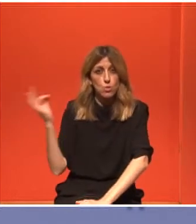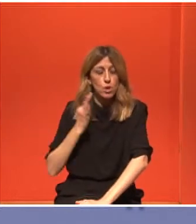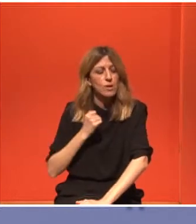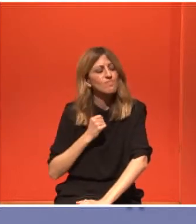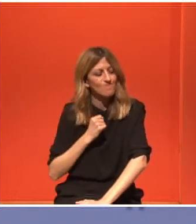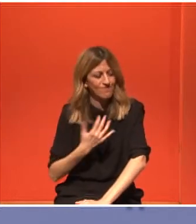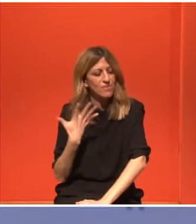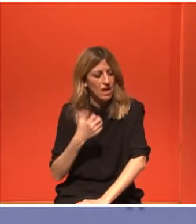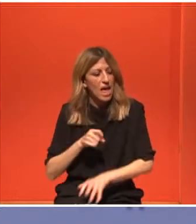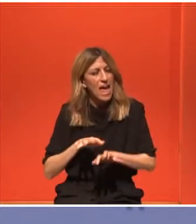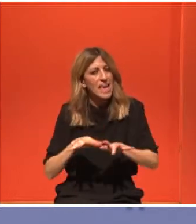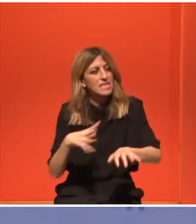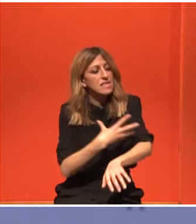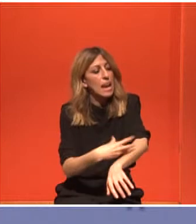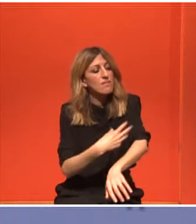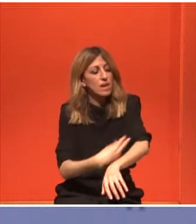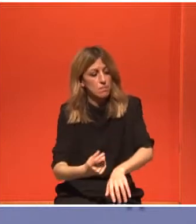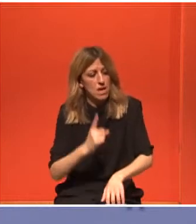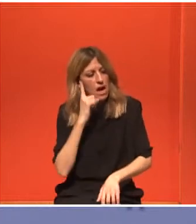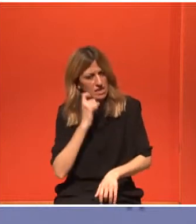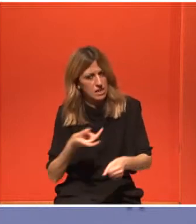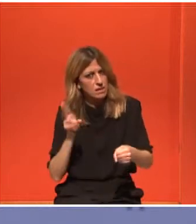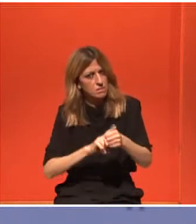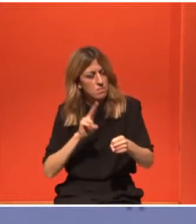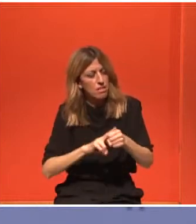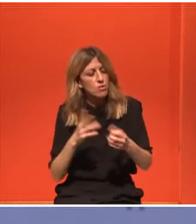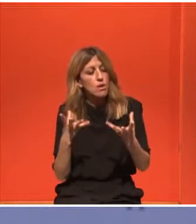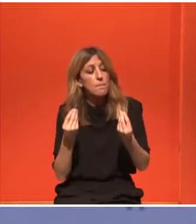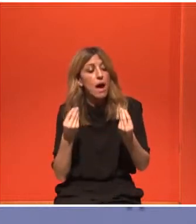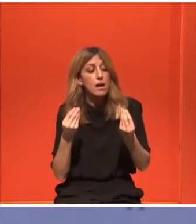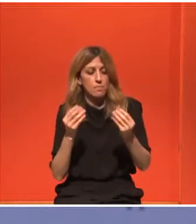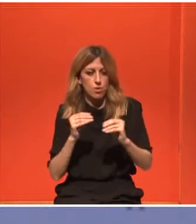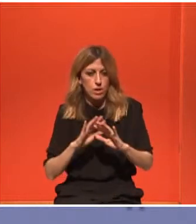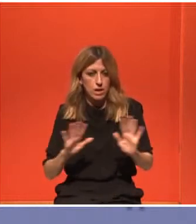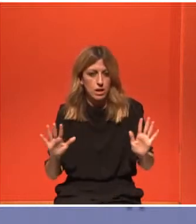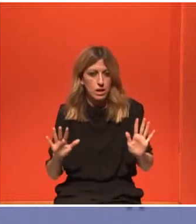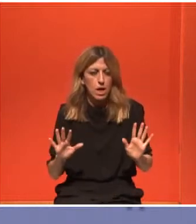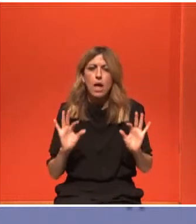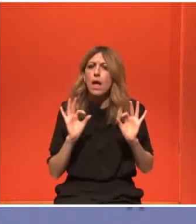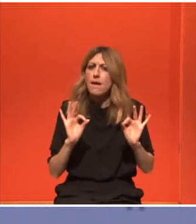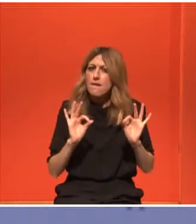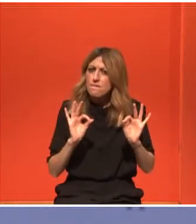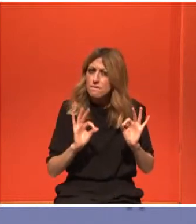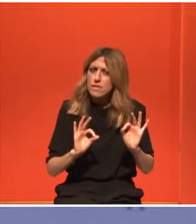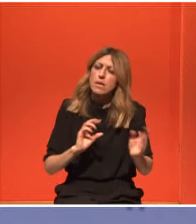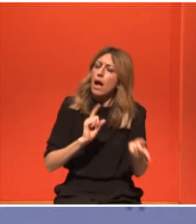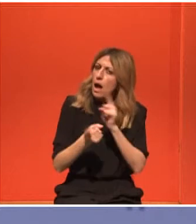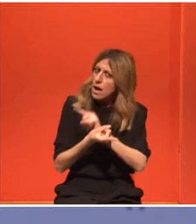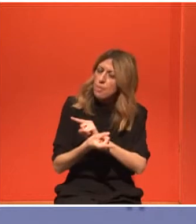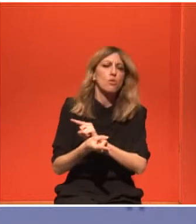τα ποσοστά θρησιμότητας είναι τεράστια. Αν και πλέον είναι ένας καρκίνος που έχει και μεγάλα ποσοστά ίασεις.